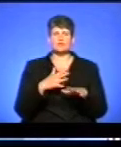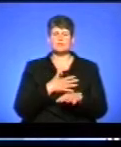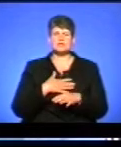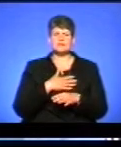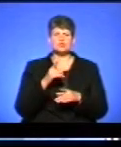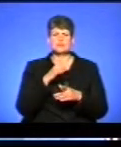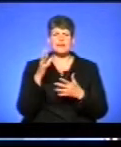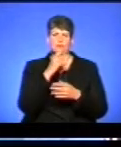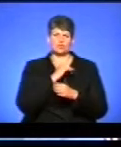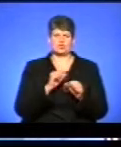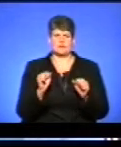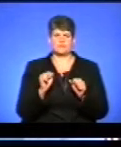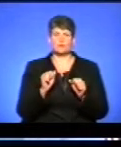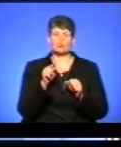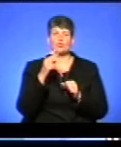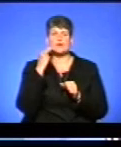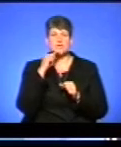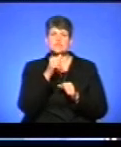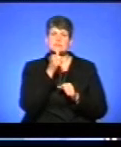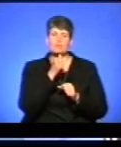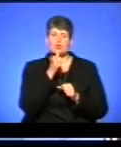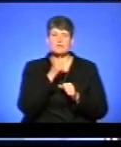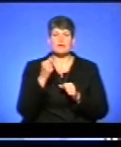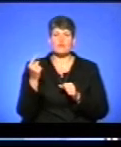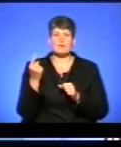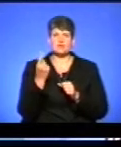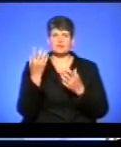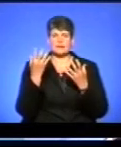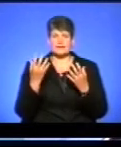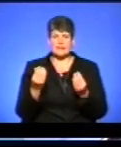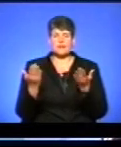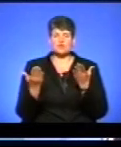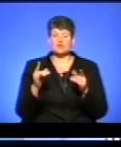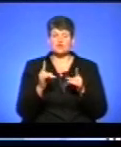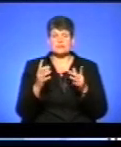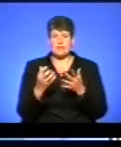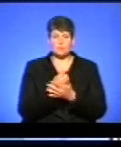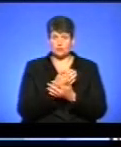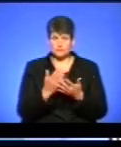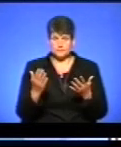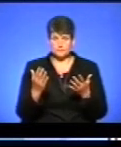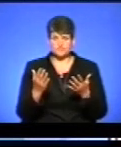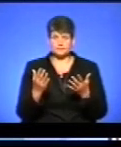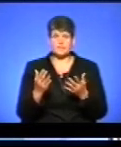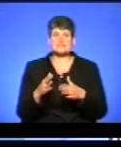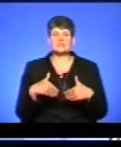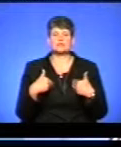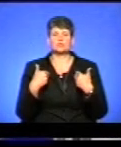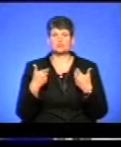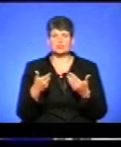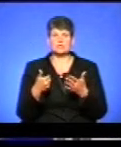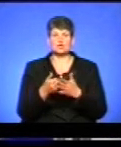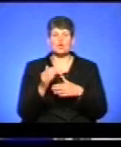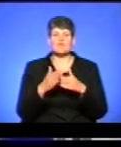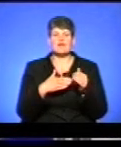що щось їм не вдається. Тому краще спробувати в перший же день, якщо щось не виходить, власне звернутися до